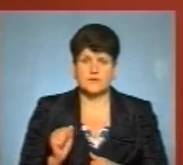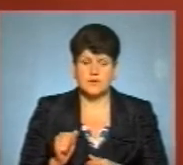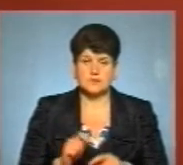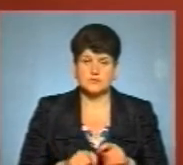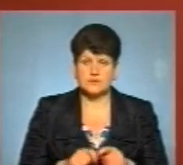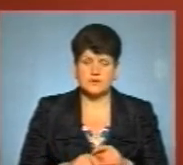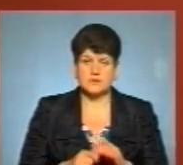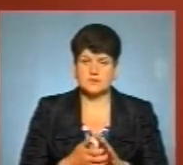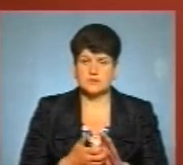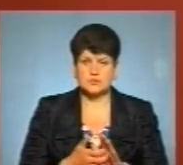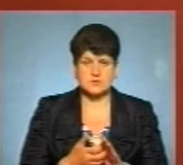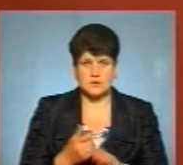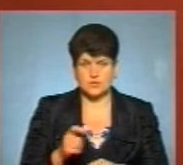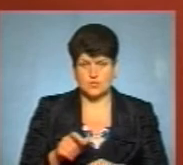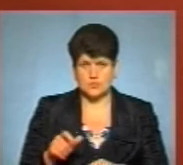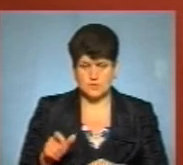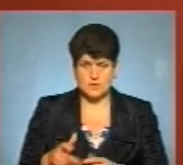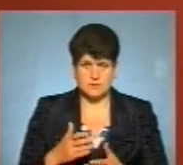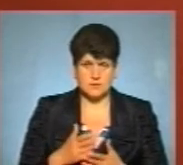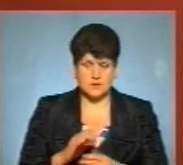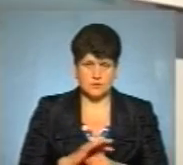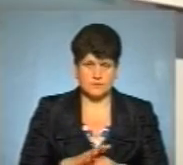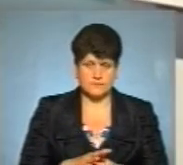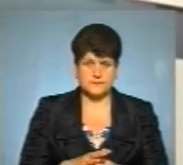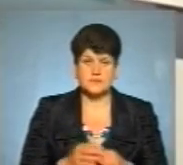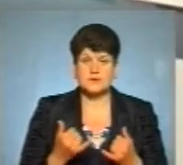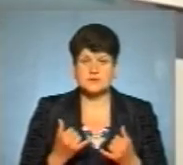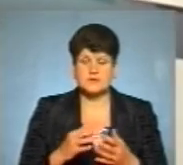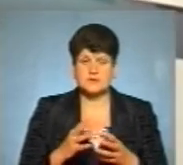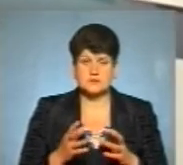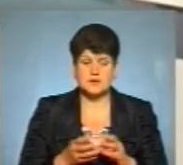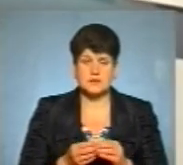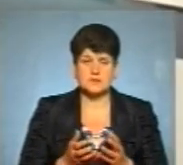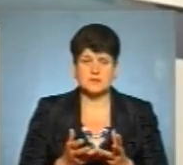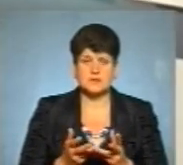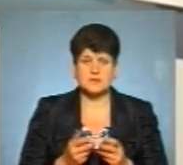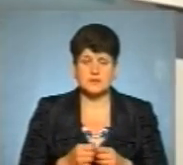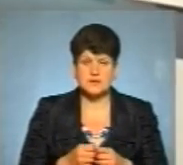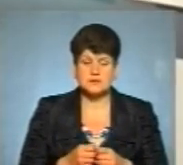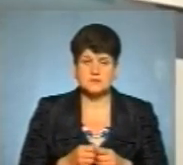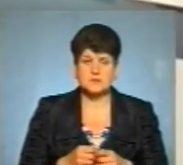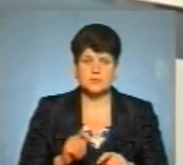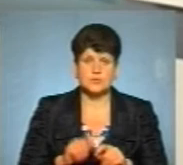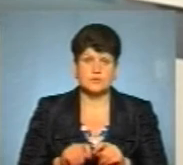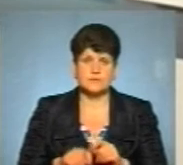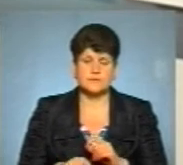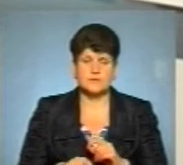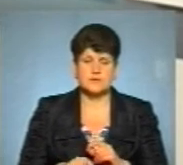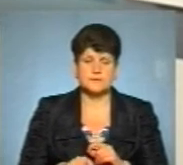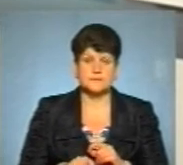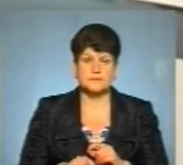недостатньо багато людей перенесли коронавірус? Ні, зараз загальна кількість протестованих методом ІФА на